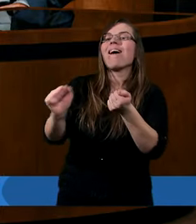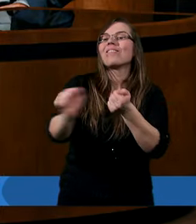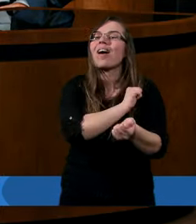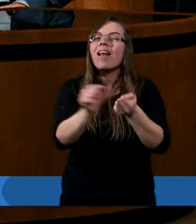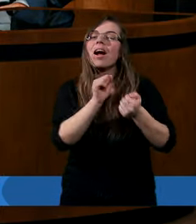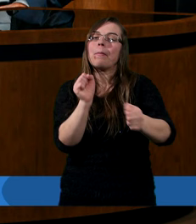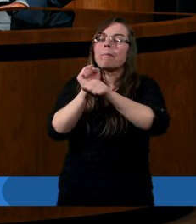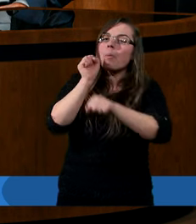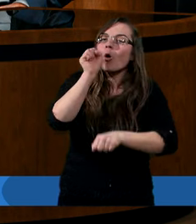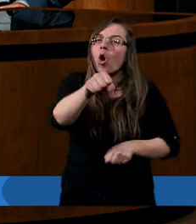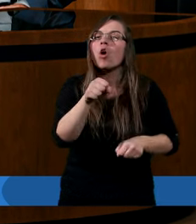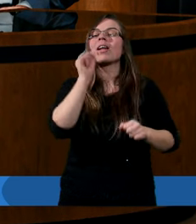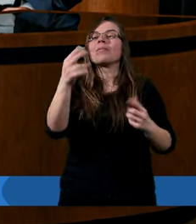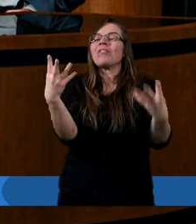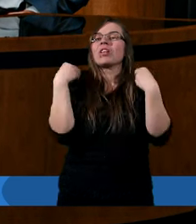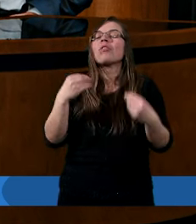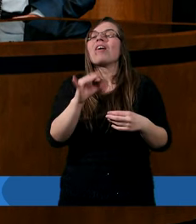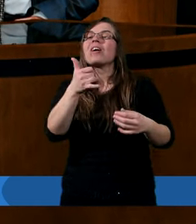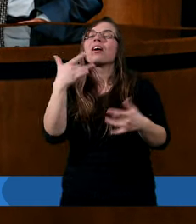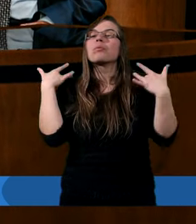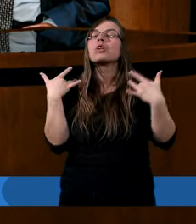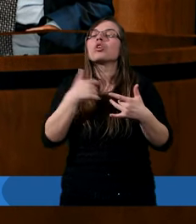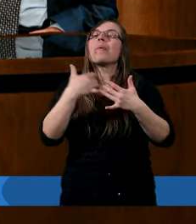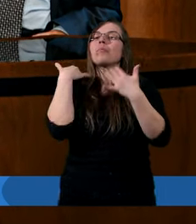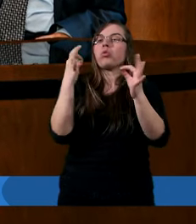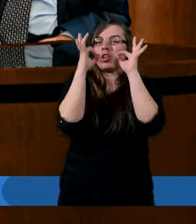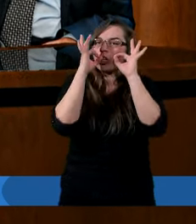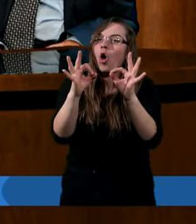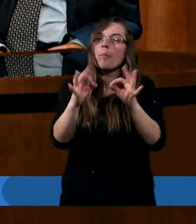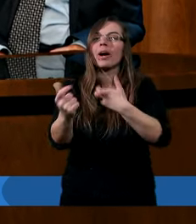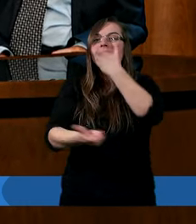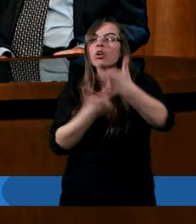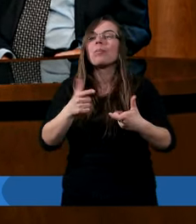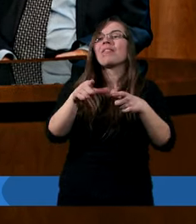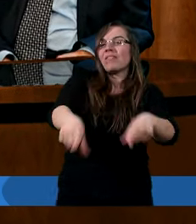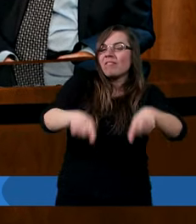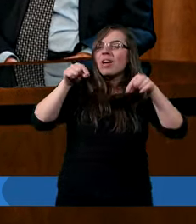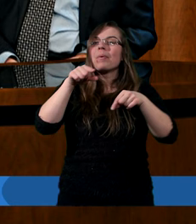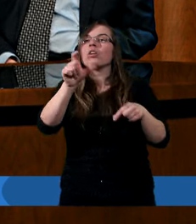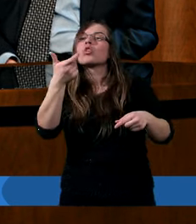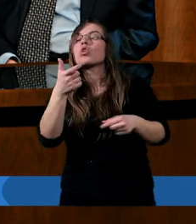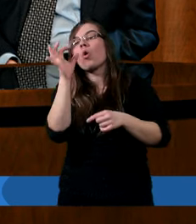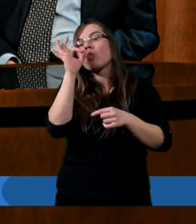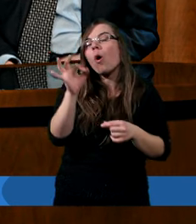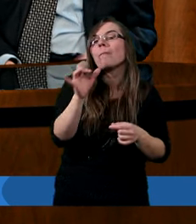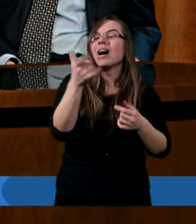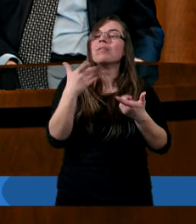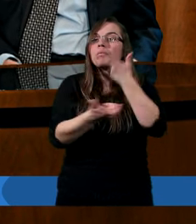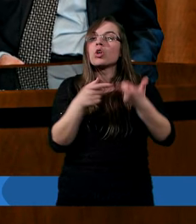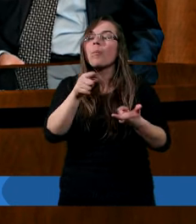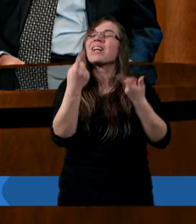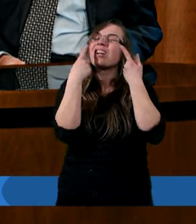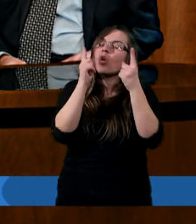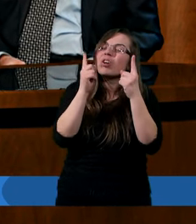dostrzegam, możemy doszczeć w naszym życiu, wybierz dobro, zamiast wybierania zła, jeśli chodzi o takie właśnie wybory. Więc